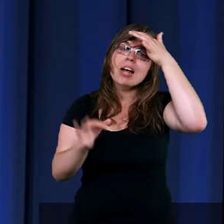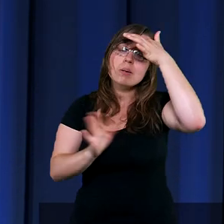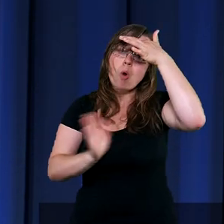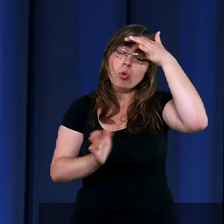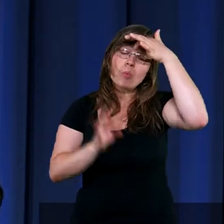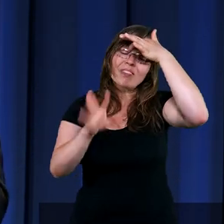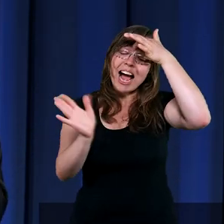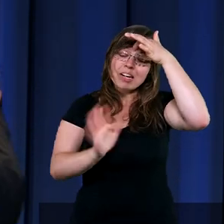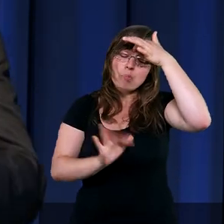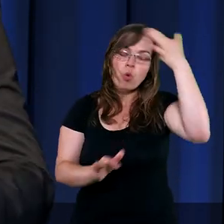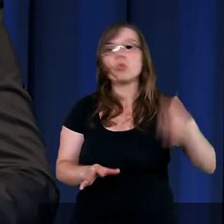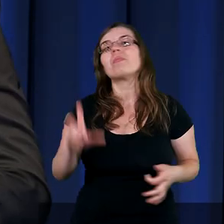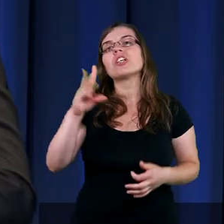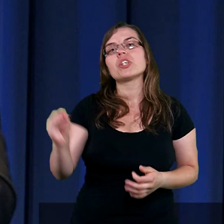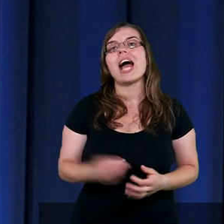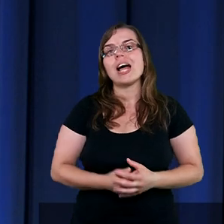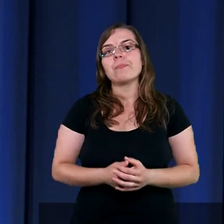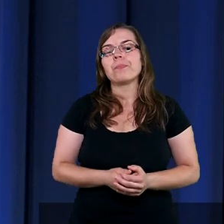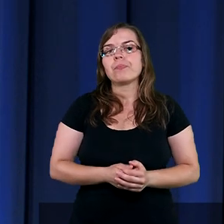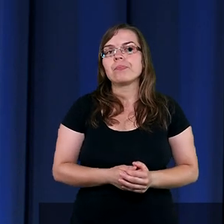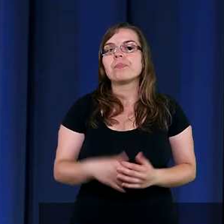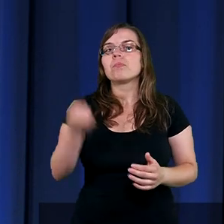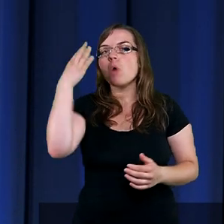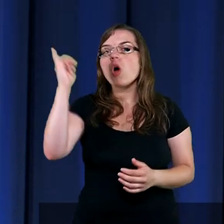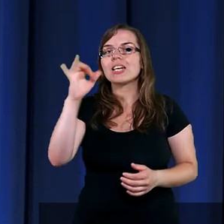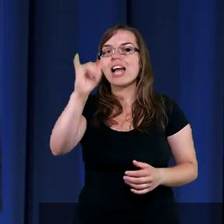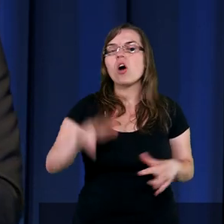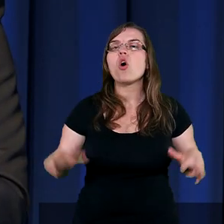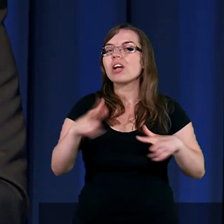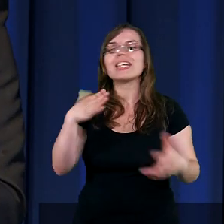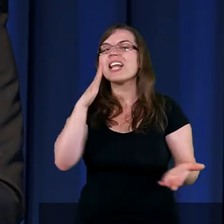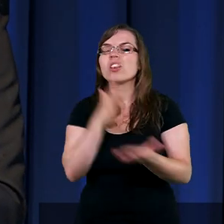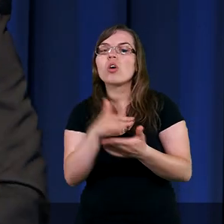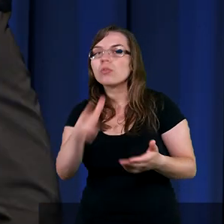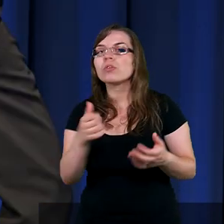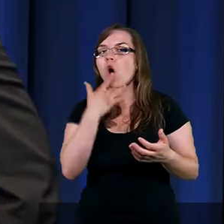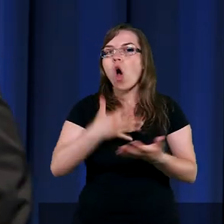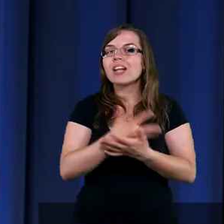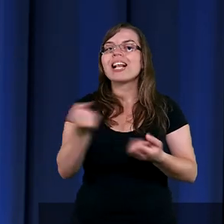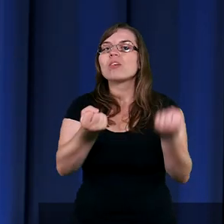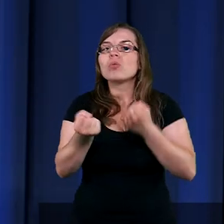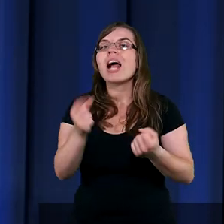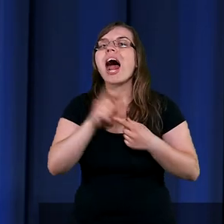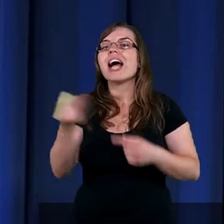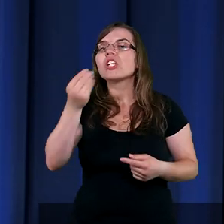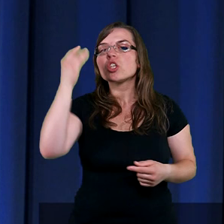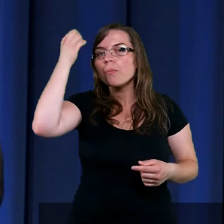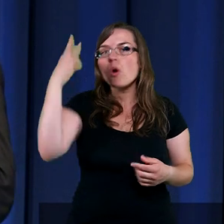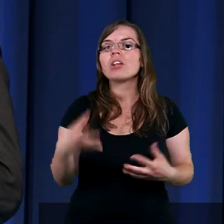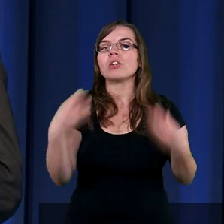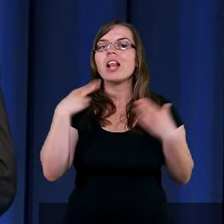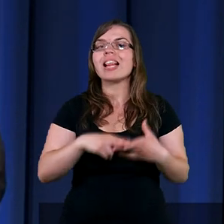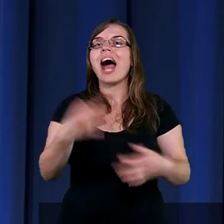taki sposób, że Mojżesz i jego rodzina nie tylko korzysta z utrzymania, ale jeszcze Mojżesz dostaje się na